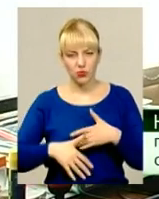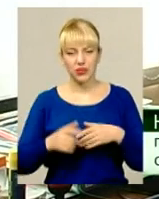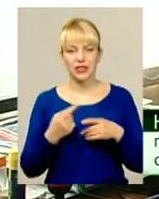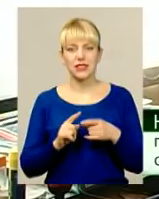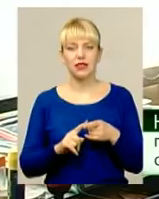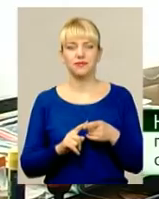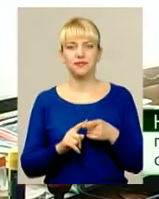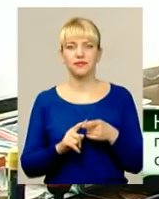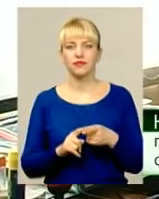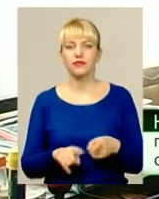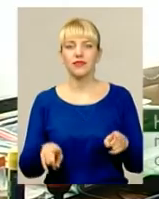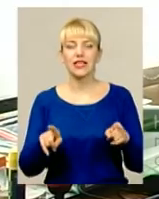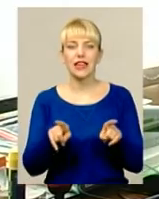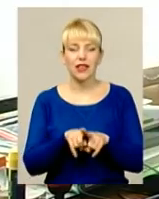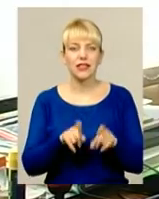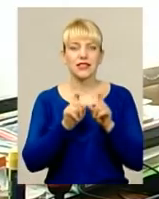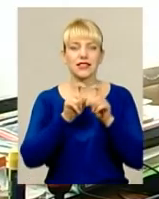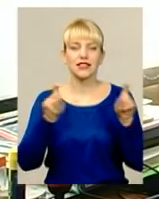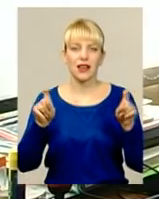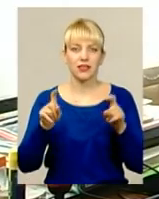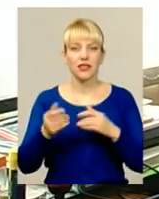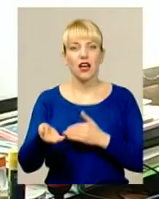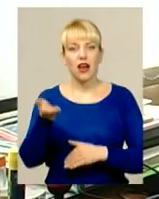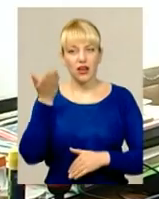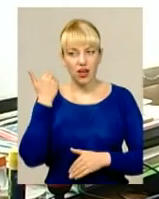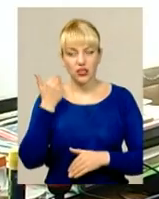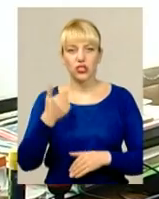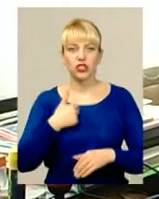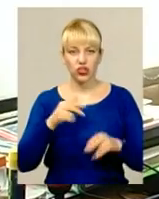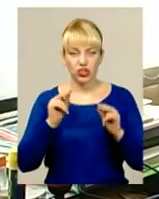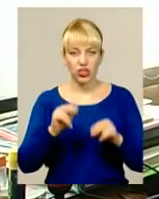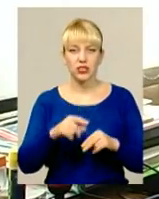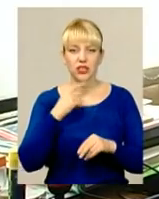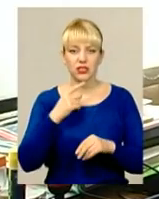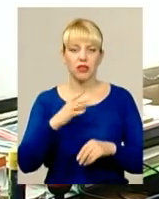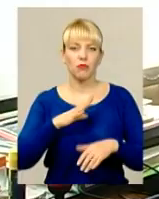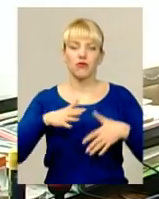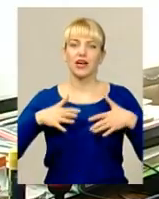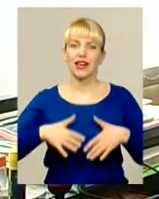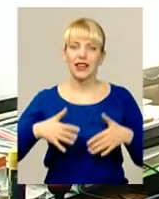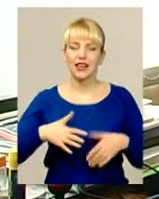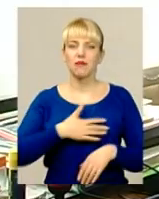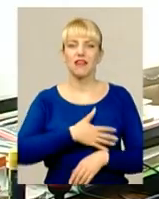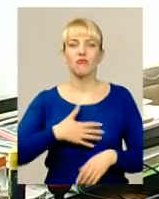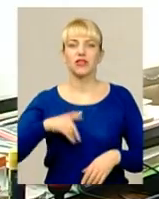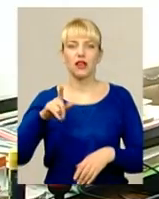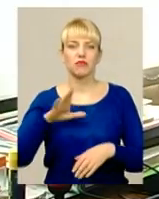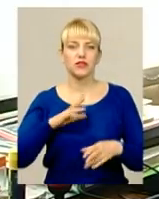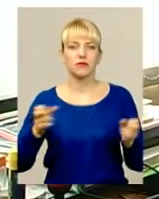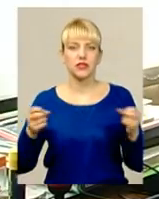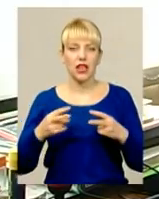такі заклади, раніше, чесно сказати, був Крем, Явпаторія, там оці санаторії для